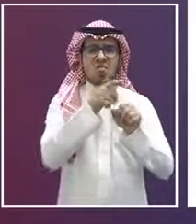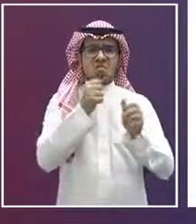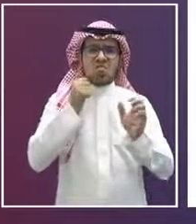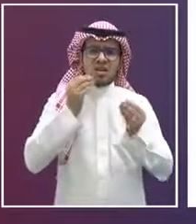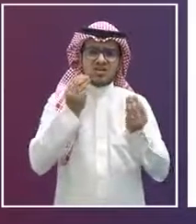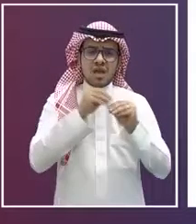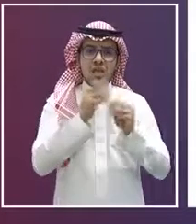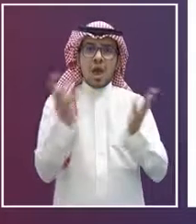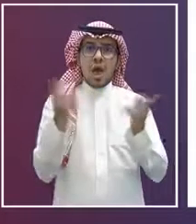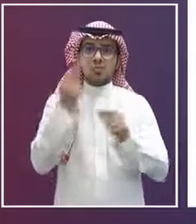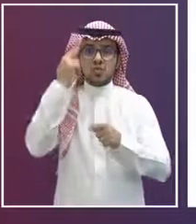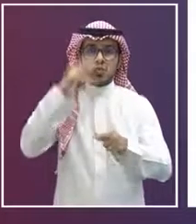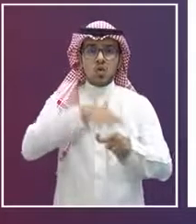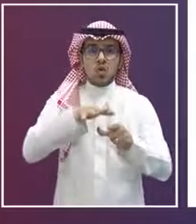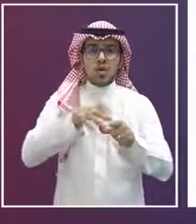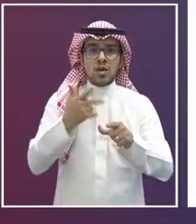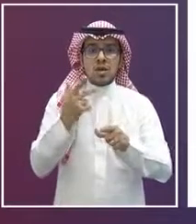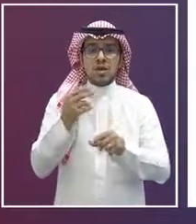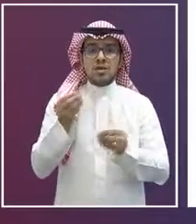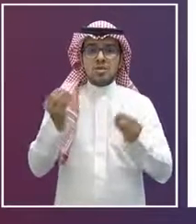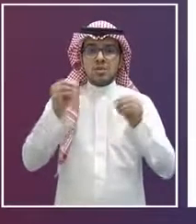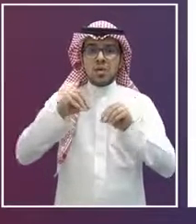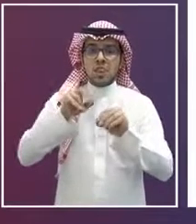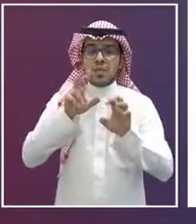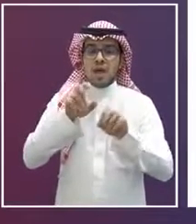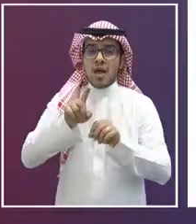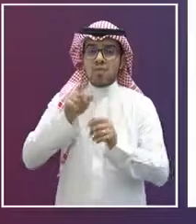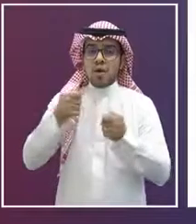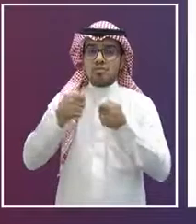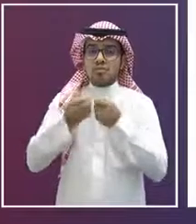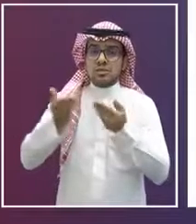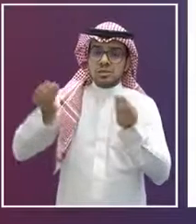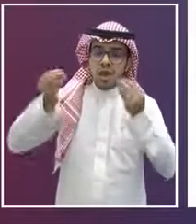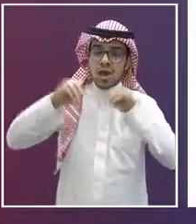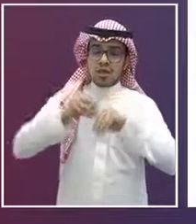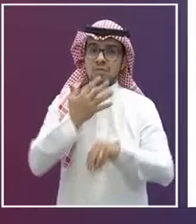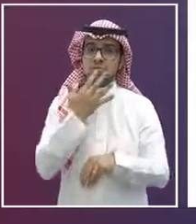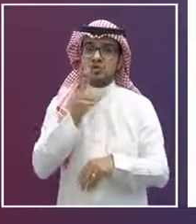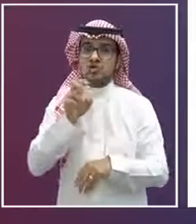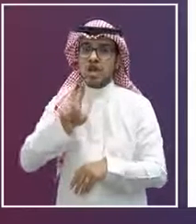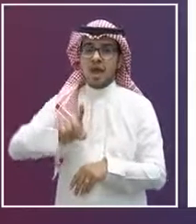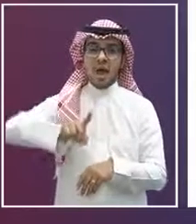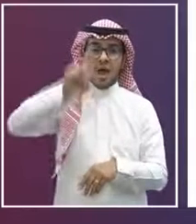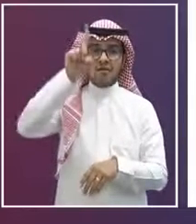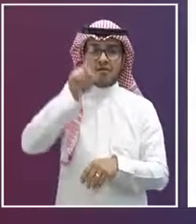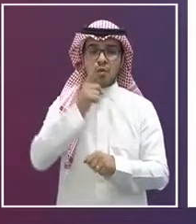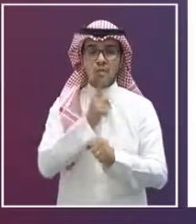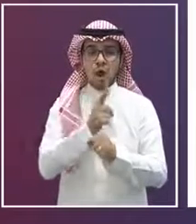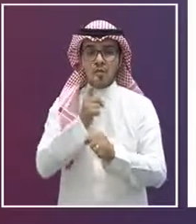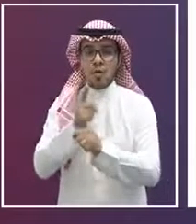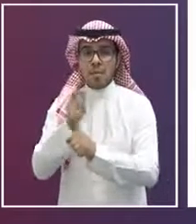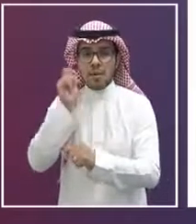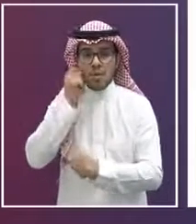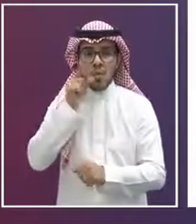كما تعلمون عدد طلاب المملكة تجاوز 6 ملايين طالب وطالبة ويوجد لدينا أيضا أكثر من 520 ألف معلم ومعلمة